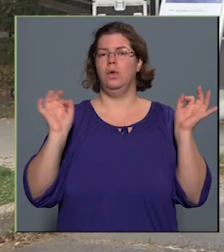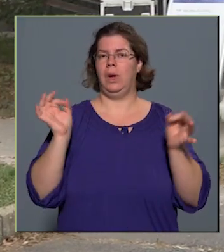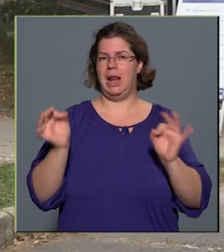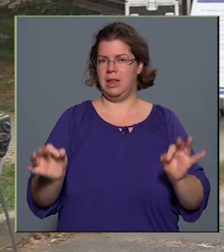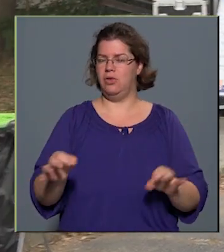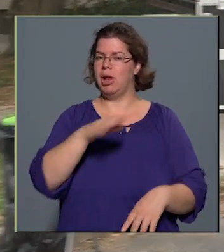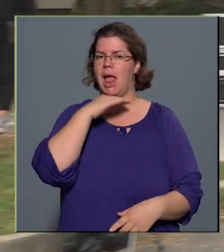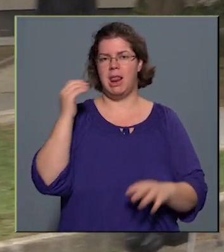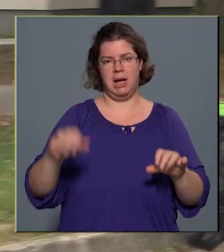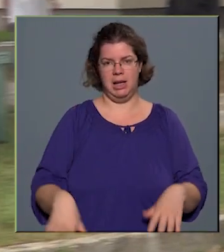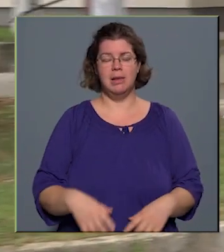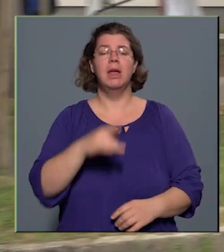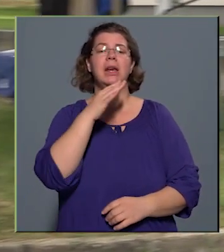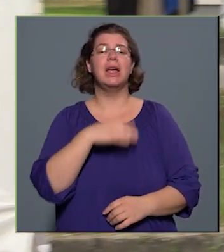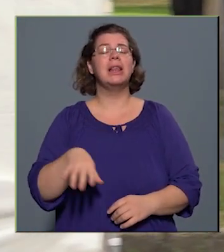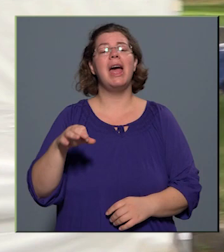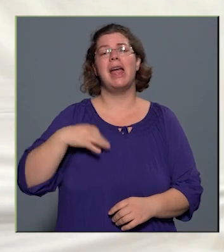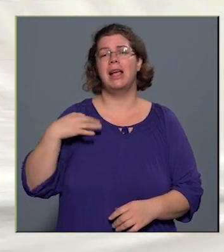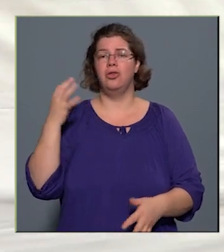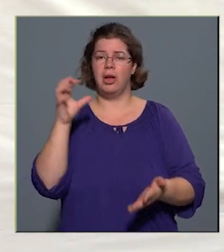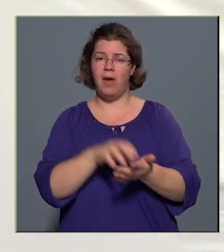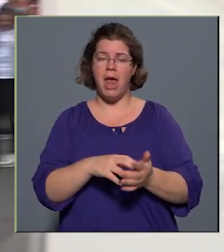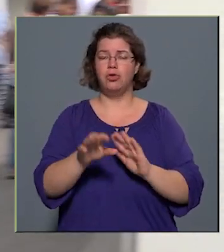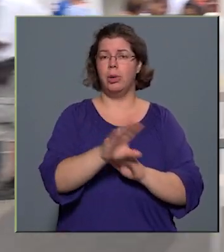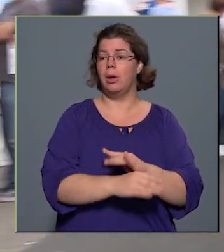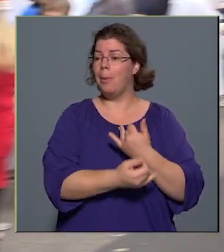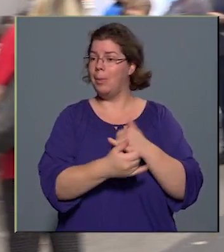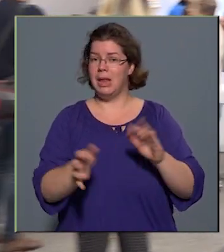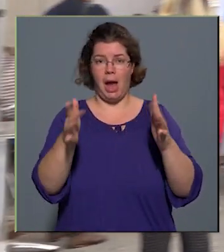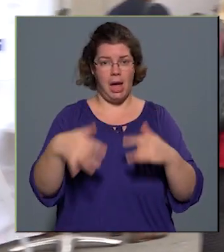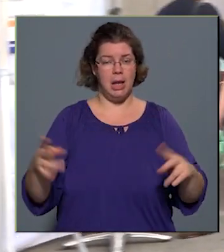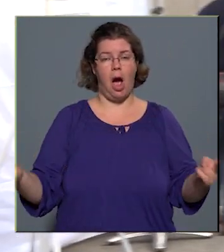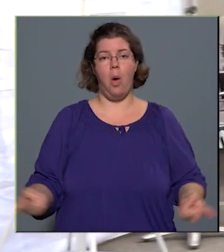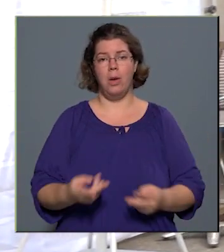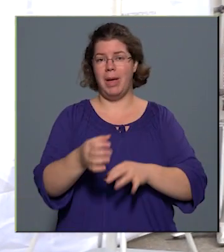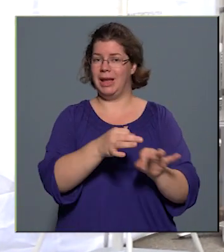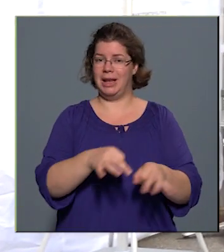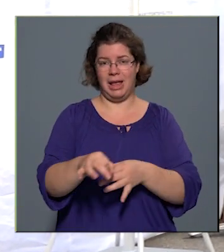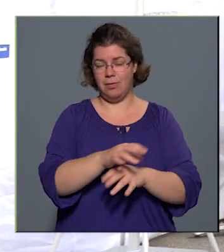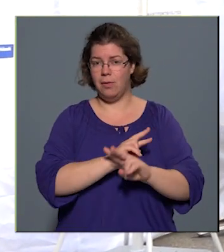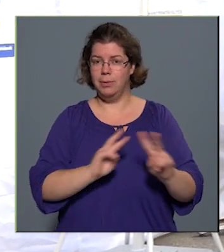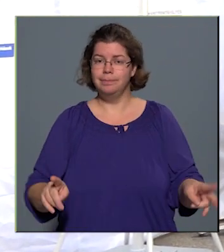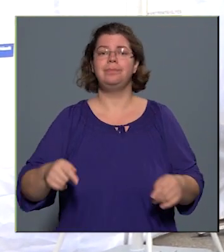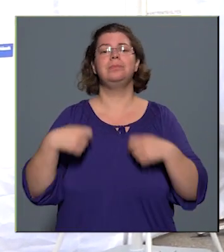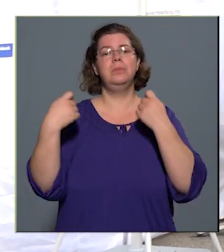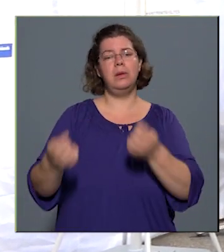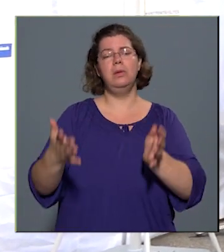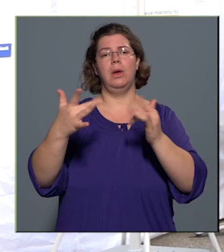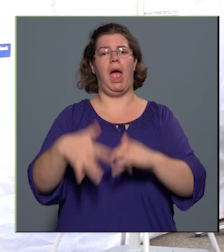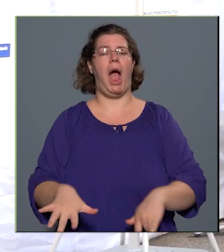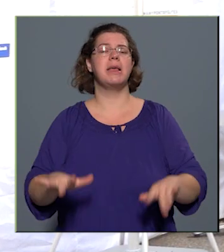tesz. A Richter egészségváros program minden helyen, ahol megrendezésre kerül, az adott helyi kórházzal vagy